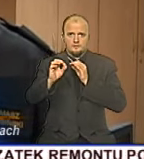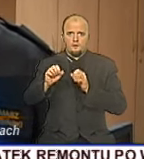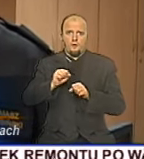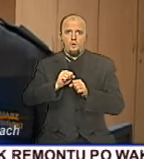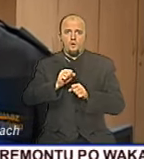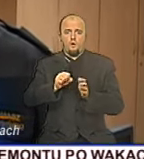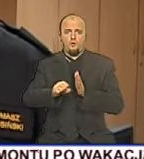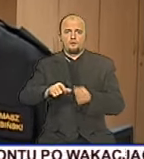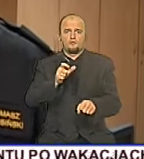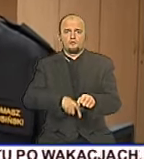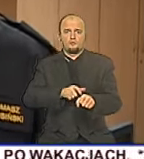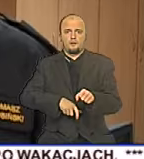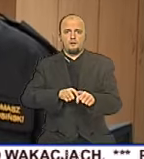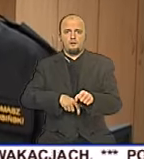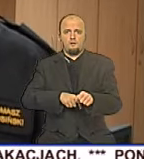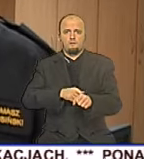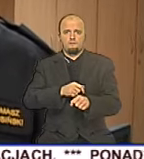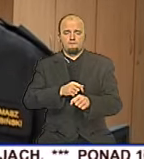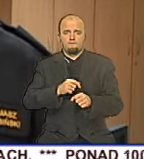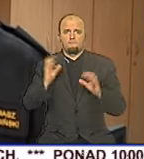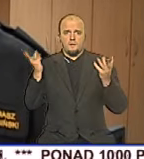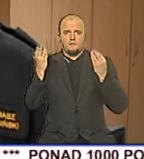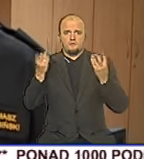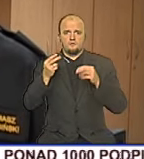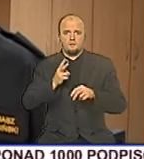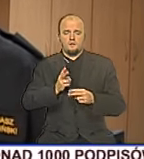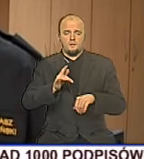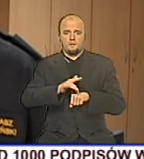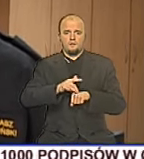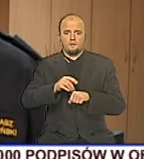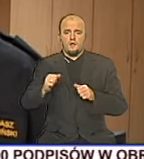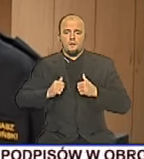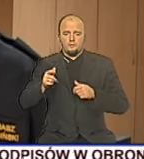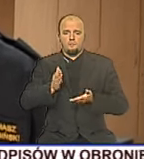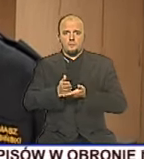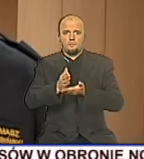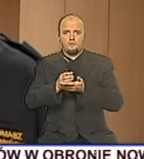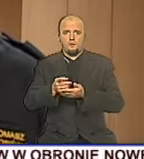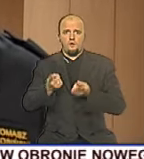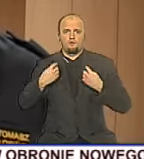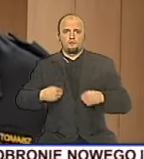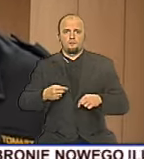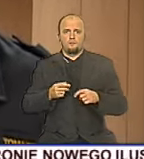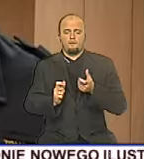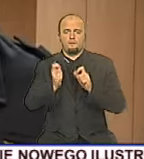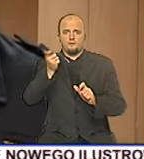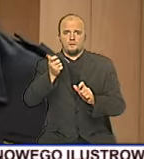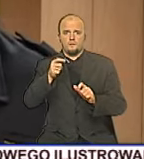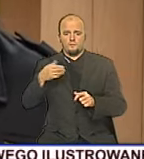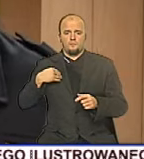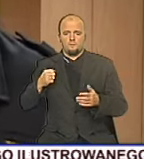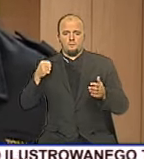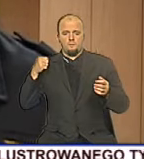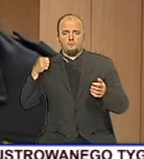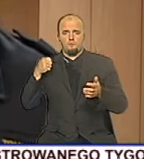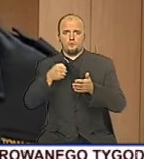dyżurnego zespołu ratownictwa medycznego dotycząca udzielenia pomocy medycznej osobie poszkodowanej w wypadku drogowym. Było to potrącenie